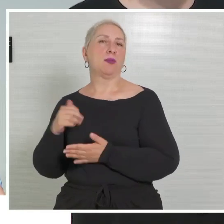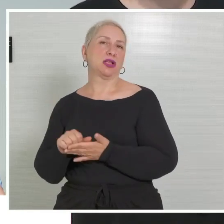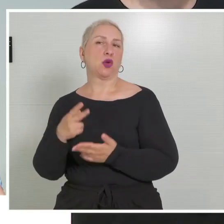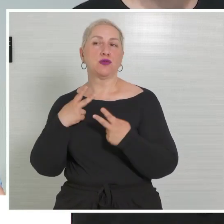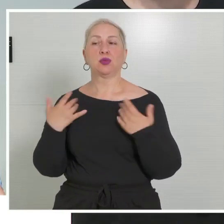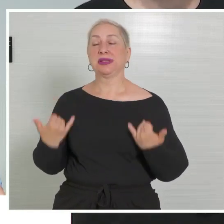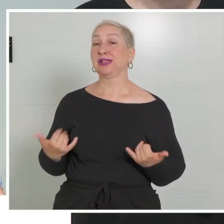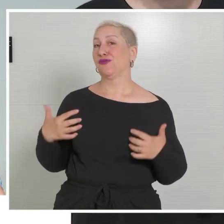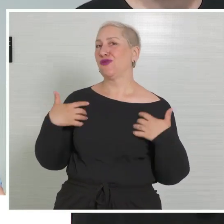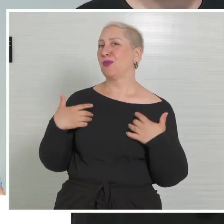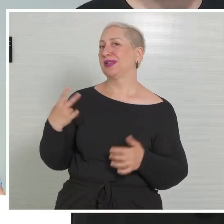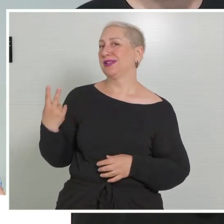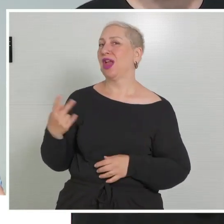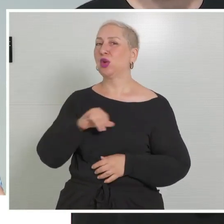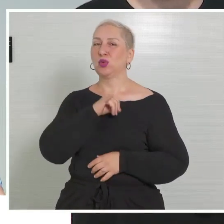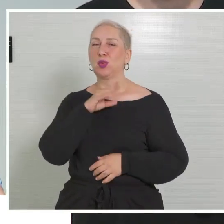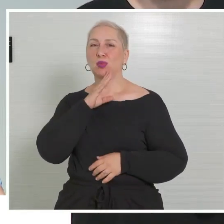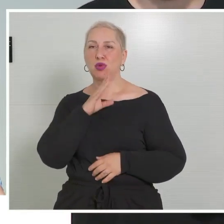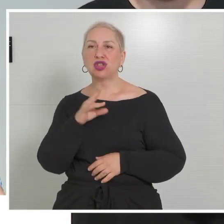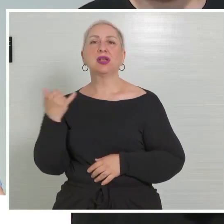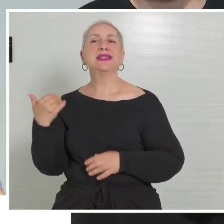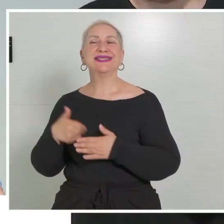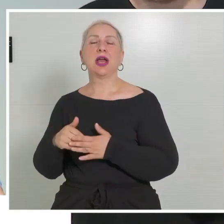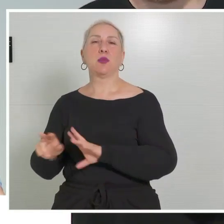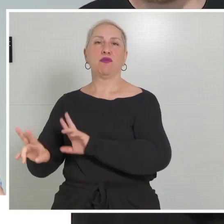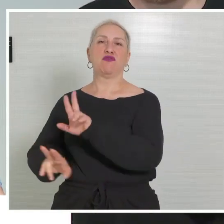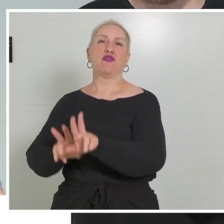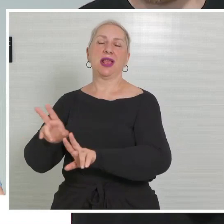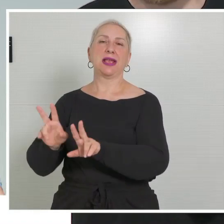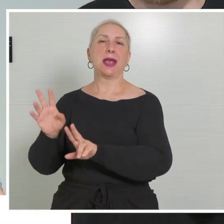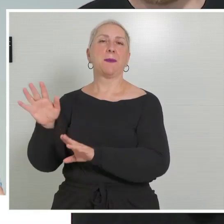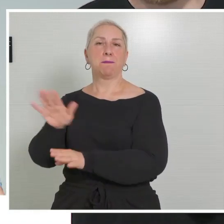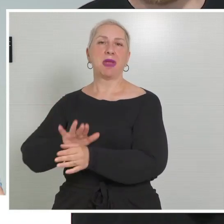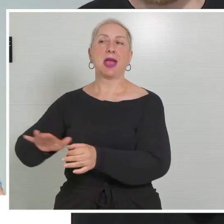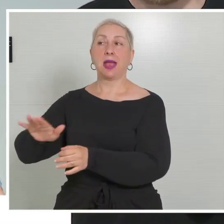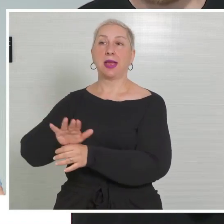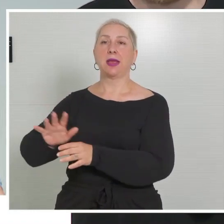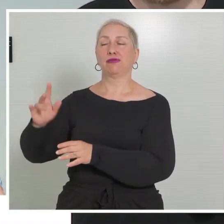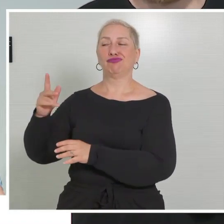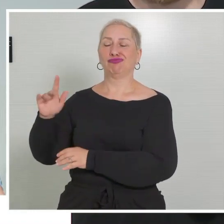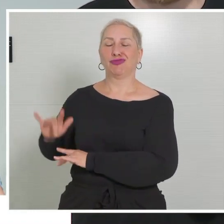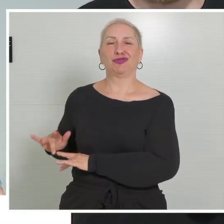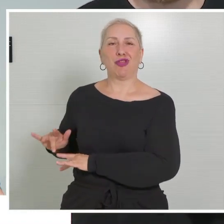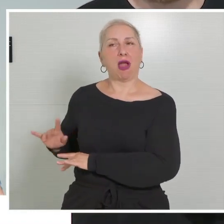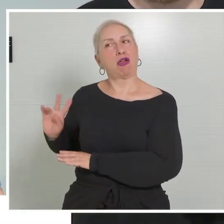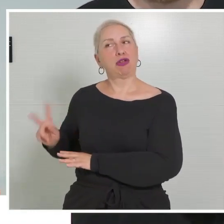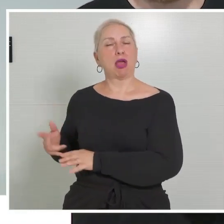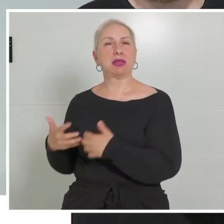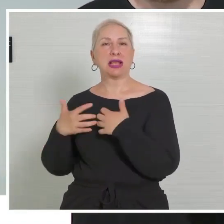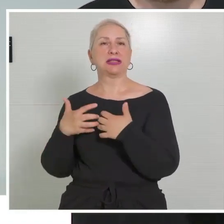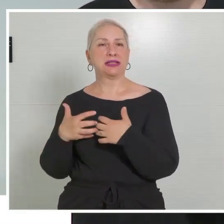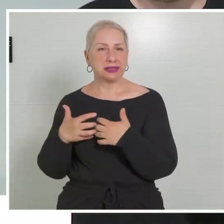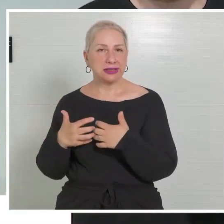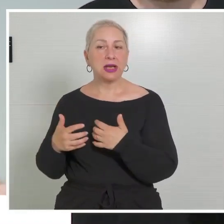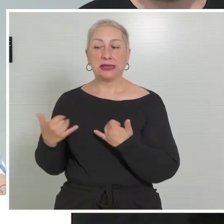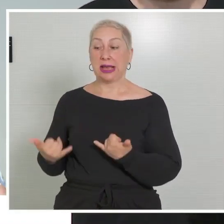Mal freue ich mich sehr, dass ich zwei junge Burschen aus dem Pflegebereich als Unterstützung dabei habe, die entweder jetzt gerade den